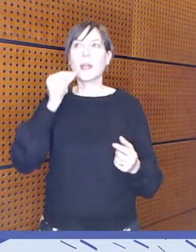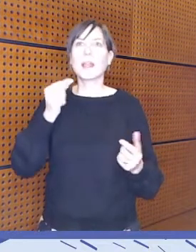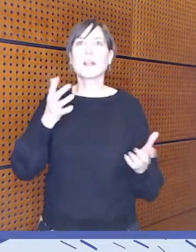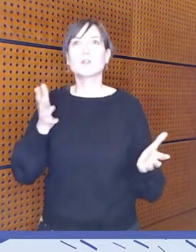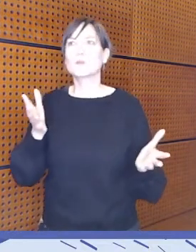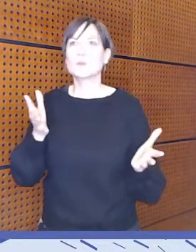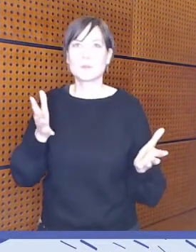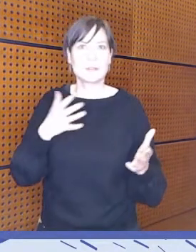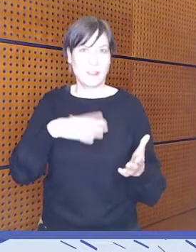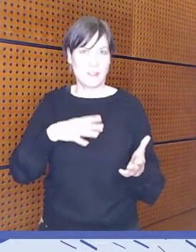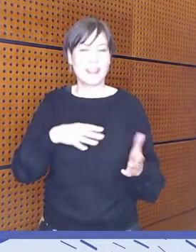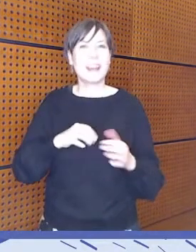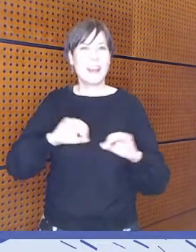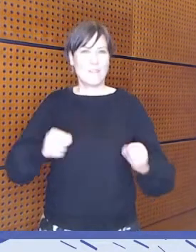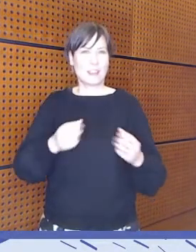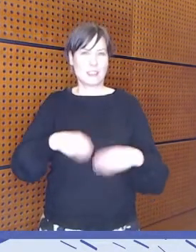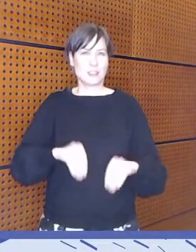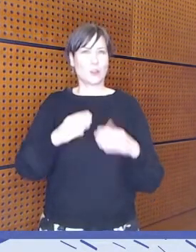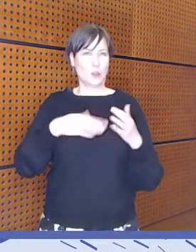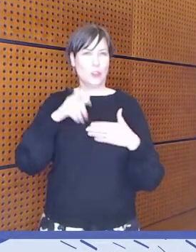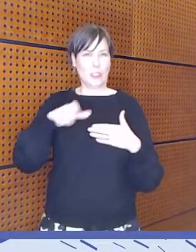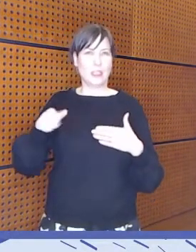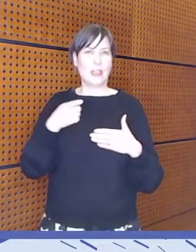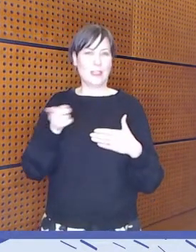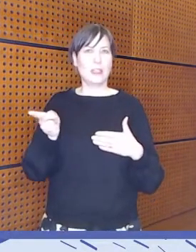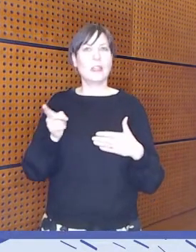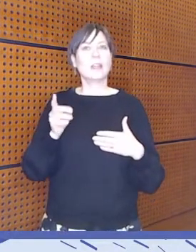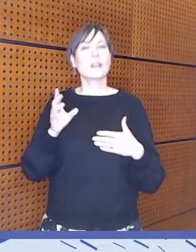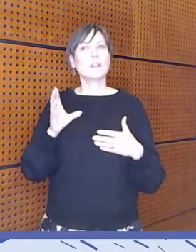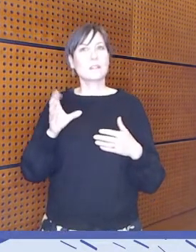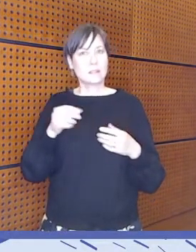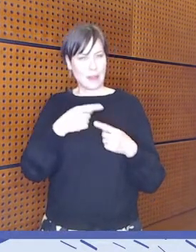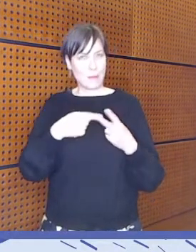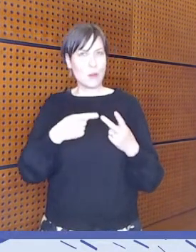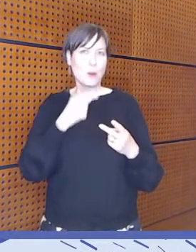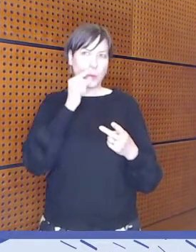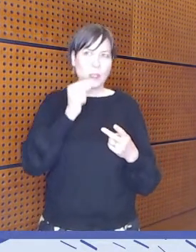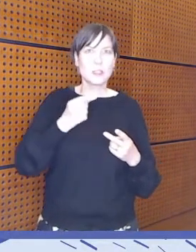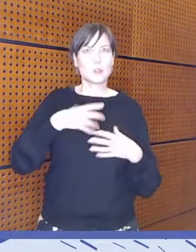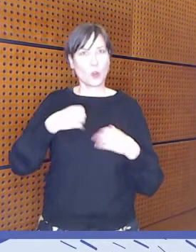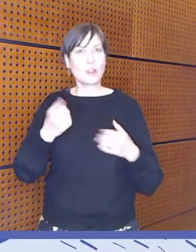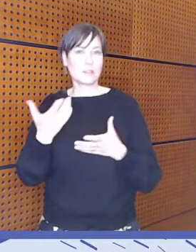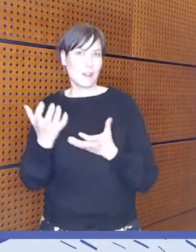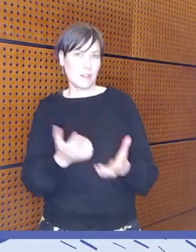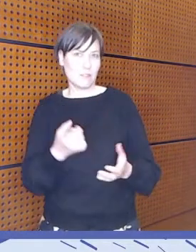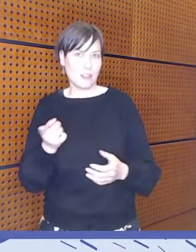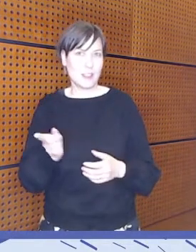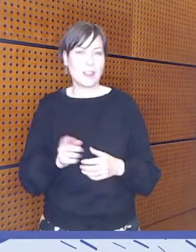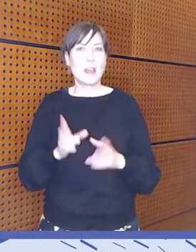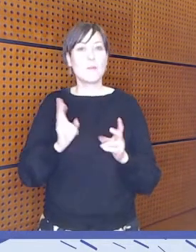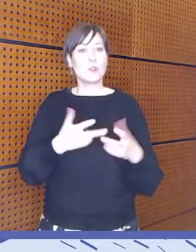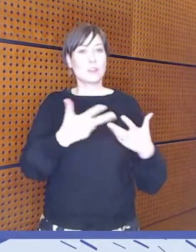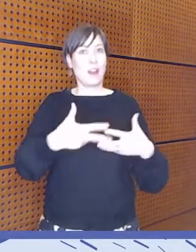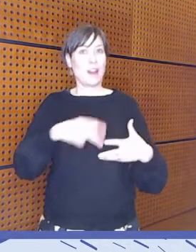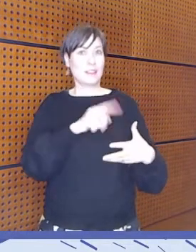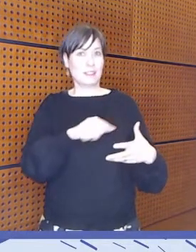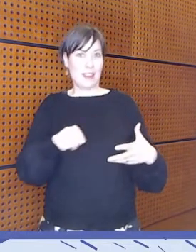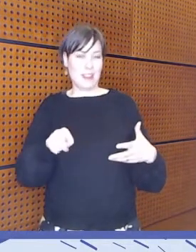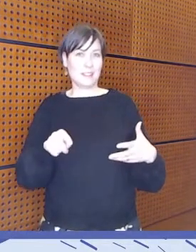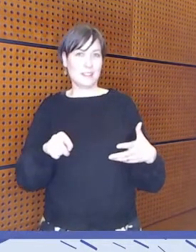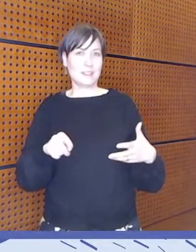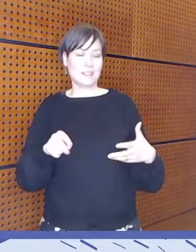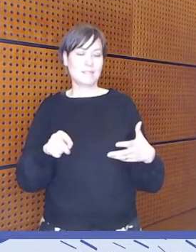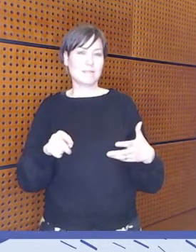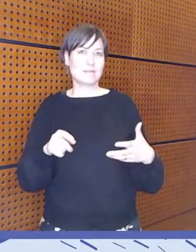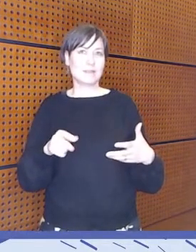varhaiskasvatuksessa henkilöstöltä nimenomaan näitä tarvitaan. Plus tietysti sitten, että ne laitteet, jos niitä tarvitaan siinä